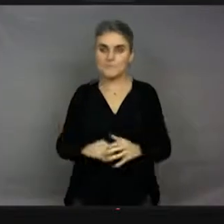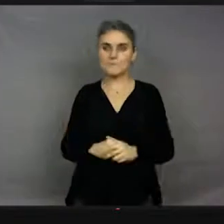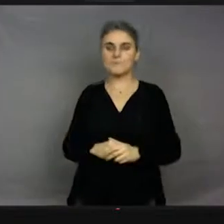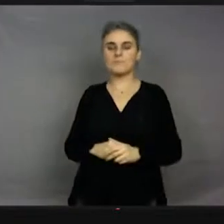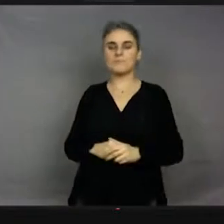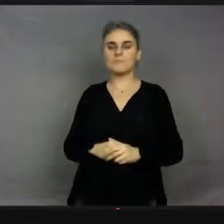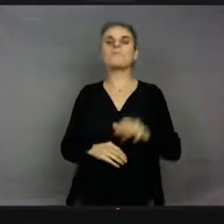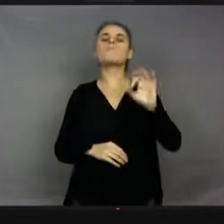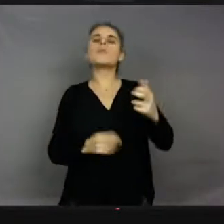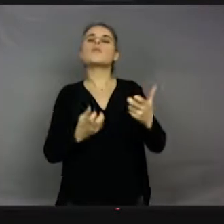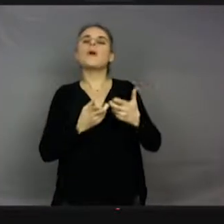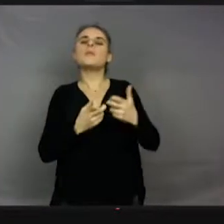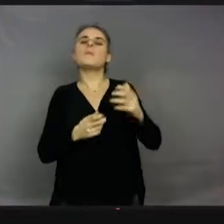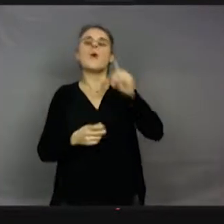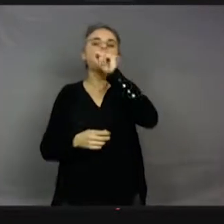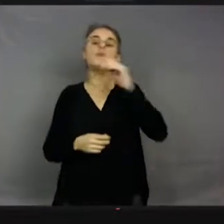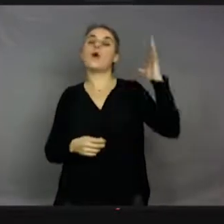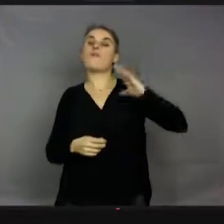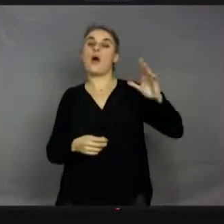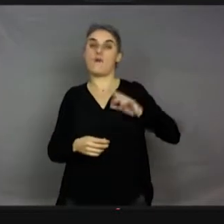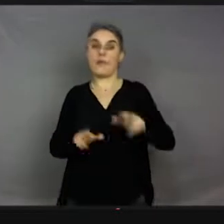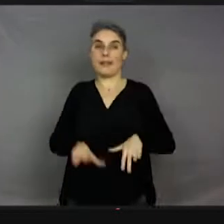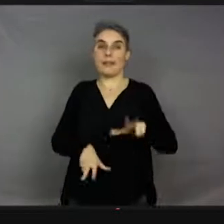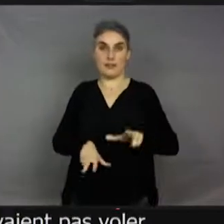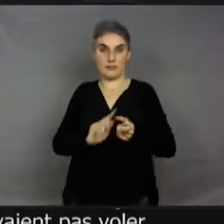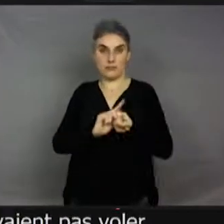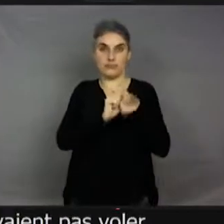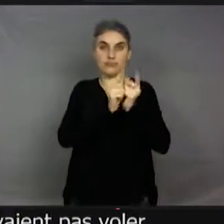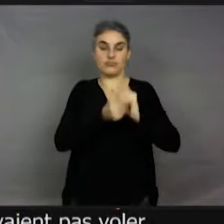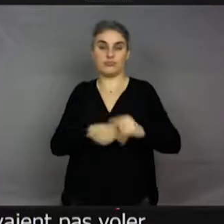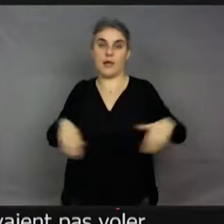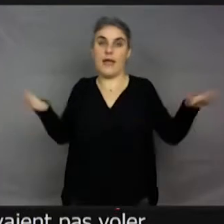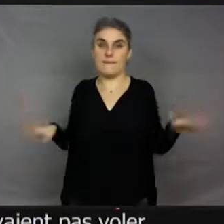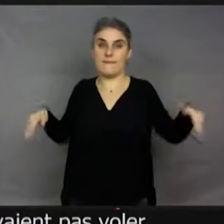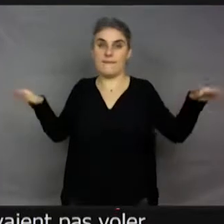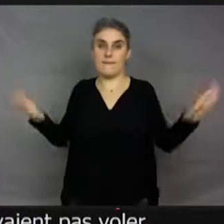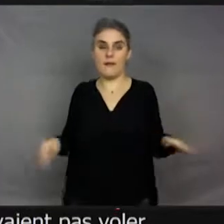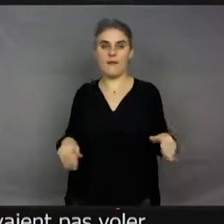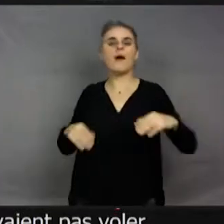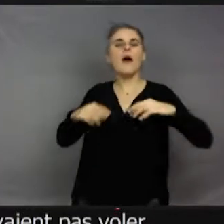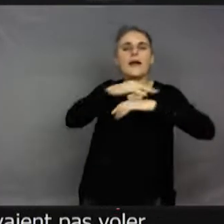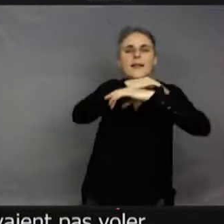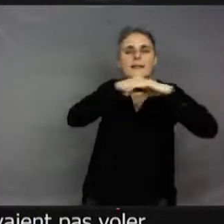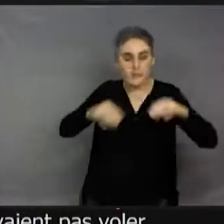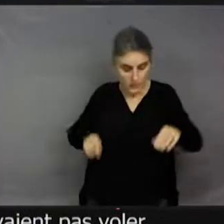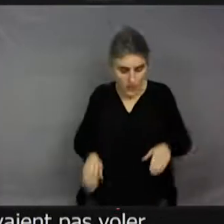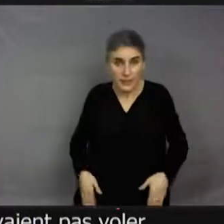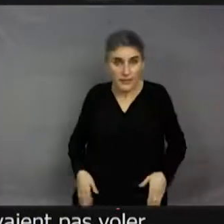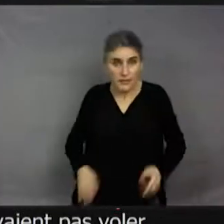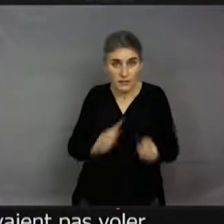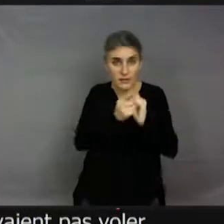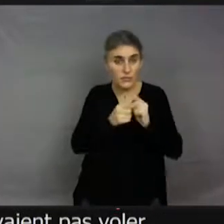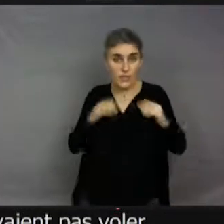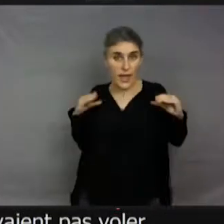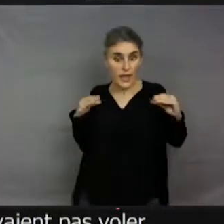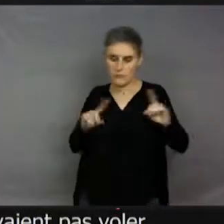est devenue aile alors que chez les insectes, c'est un organe, ce n pas une paire de pattes qui est devenue aile, vraiment, les ailes sont